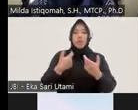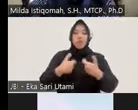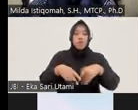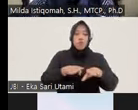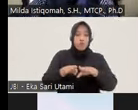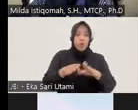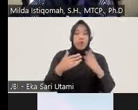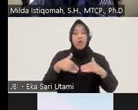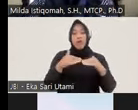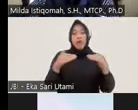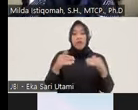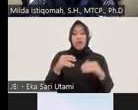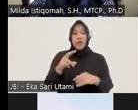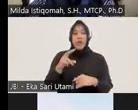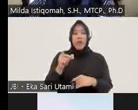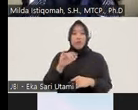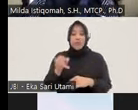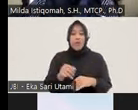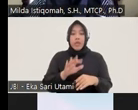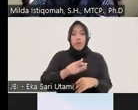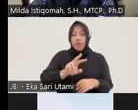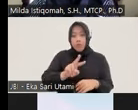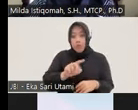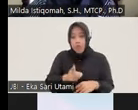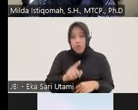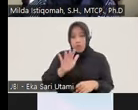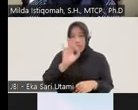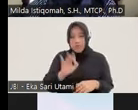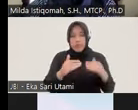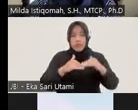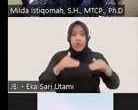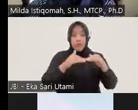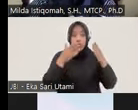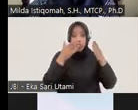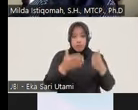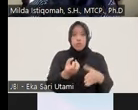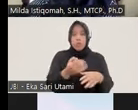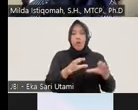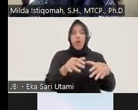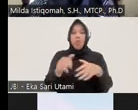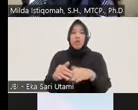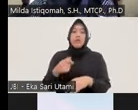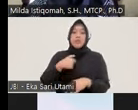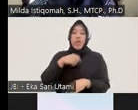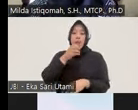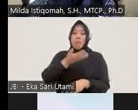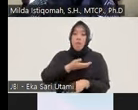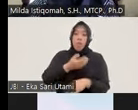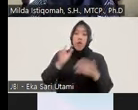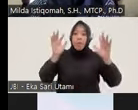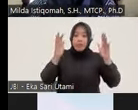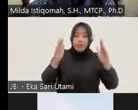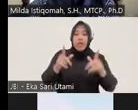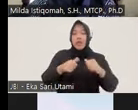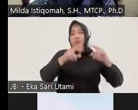restoratif 52,2% ini dapat mewujudkan keadilan bagi para pihak sekali lagi saya mengapresiasi hasil penelitian